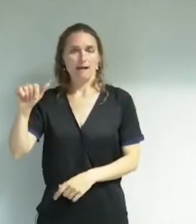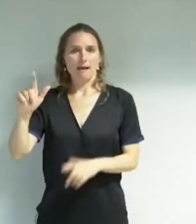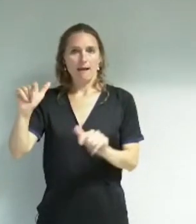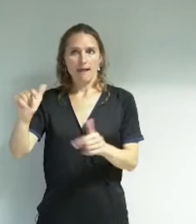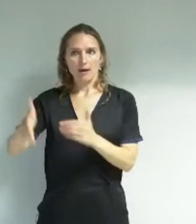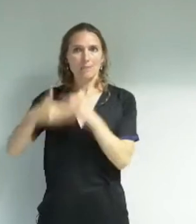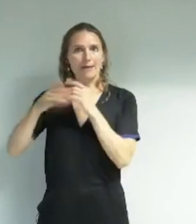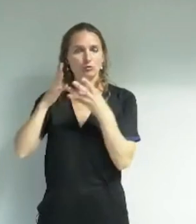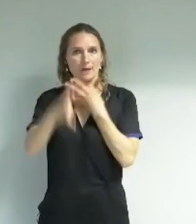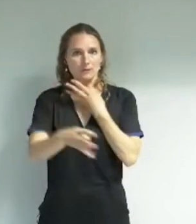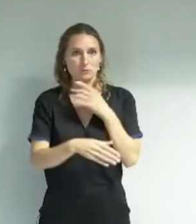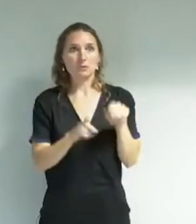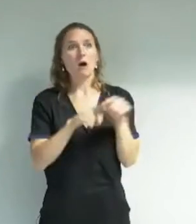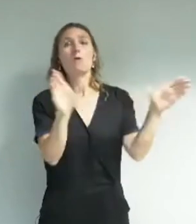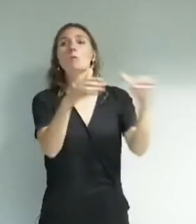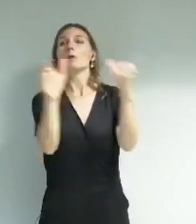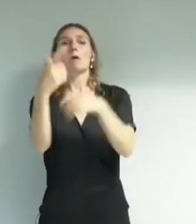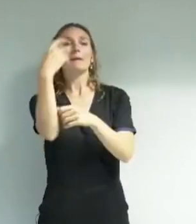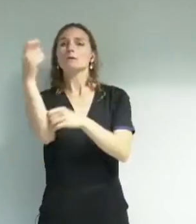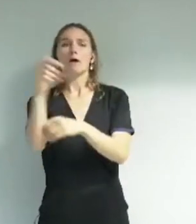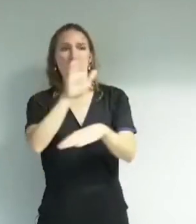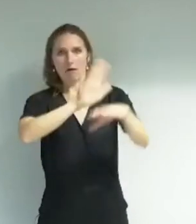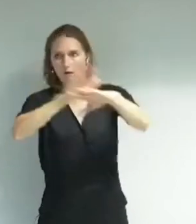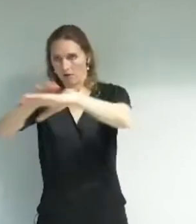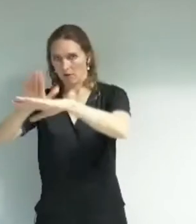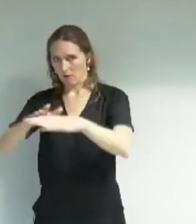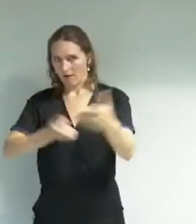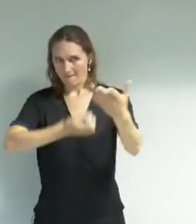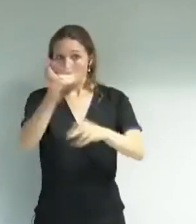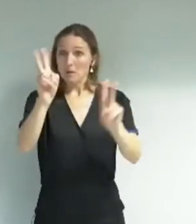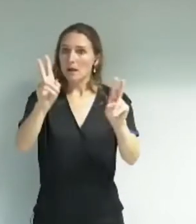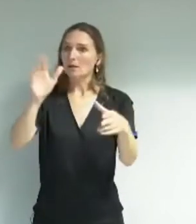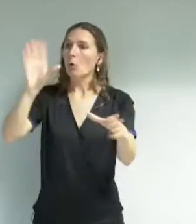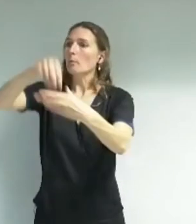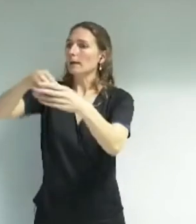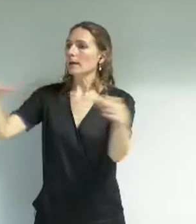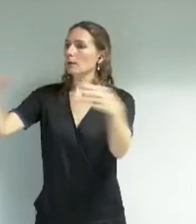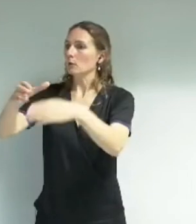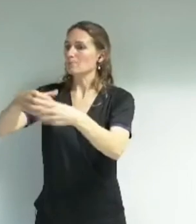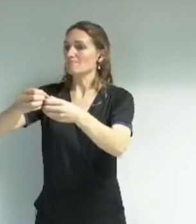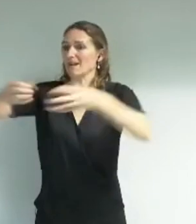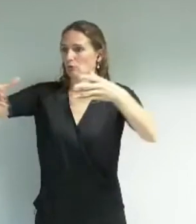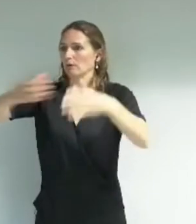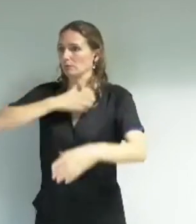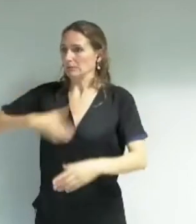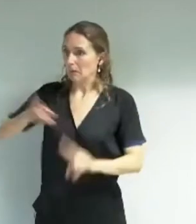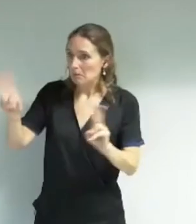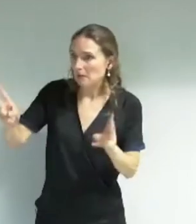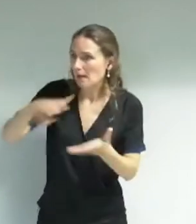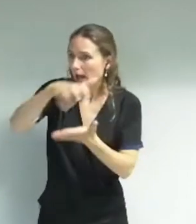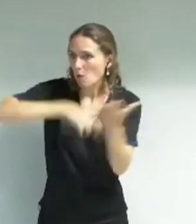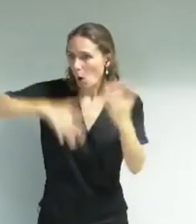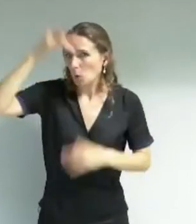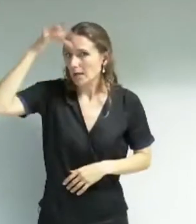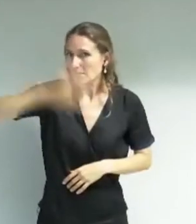que je ne suis pas certain que même dans la majorité municipale tout le monde ait eu connaissance de ce rapport parce que je pense